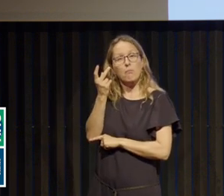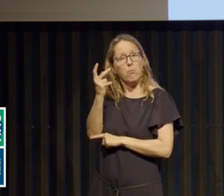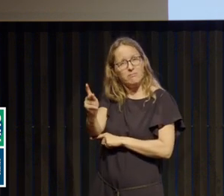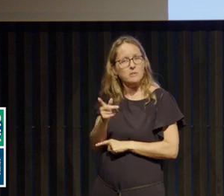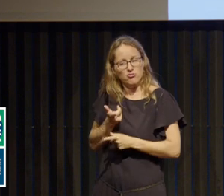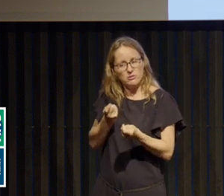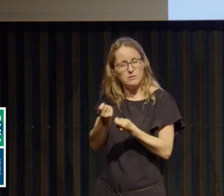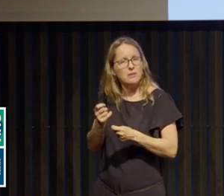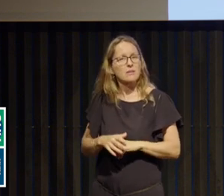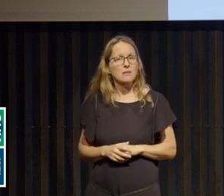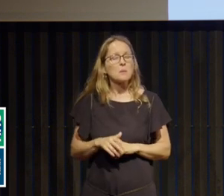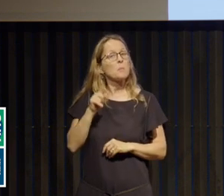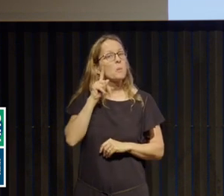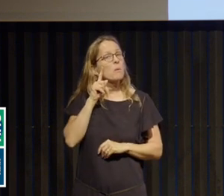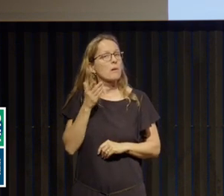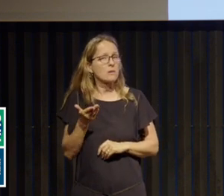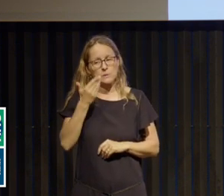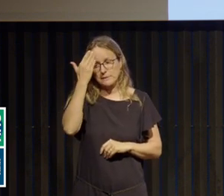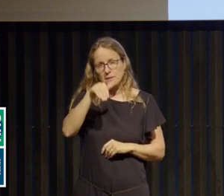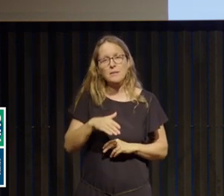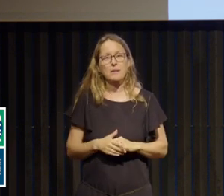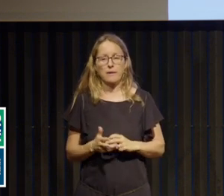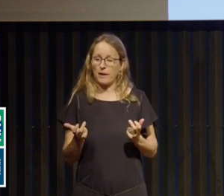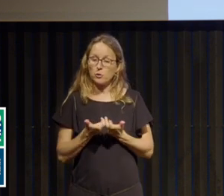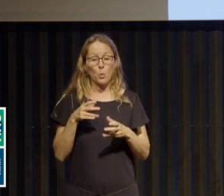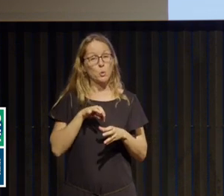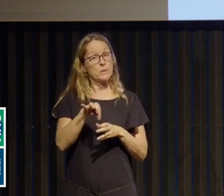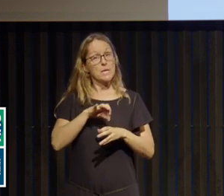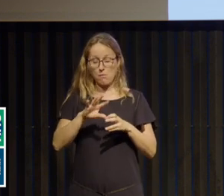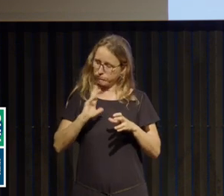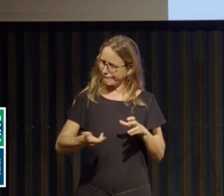que souvent, voilà, bien prendre le pouvoir à la cuisine et faire manger tout le monde.